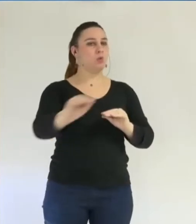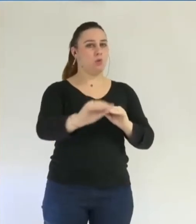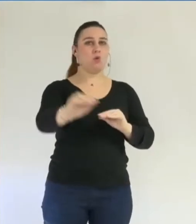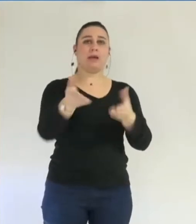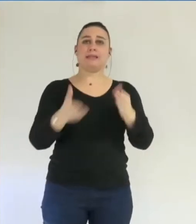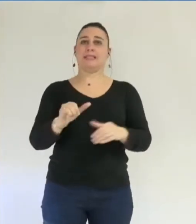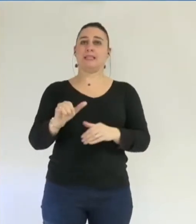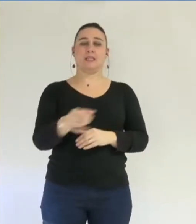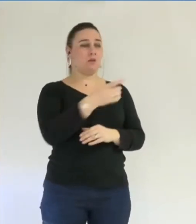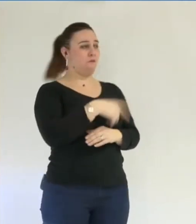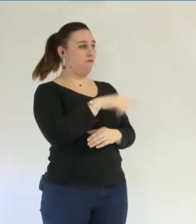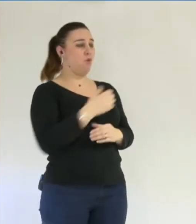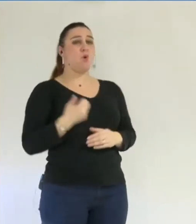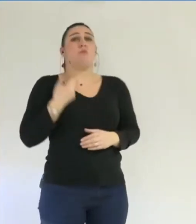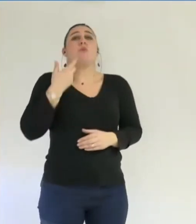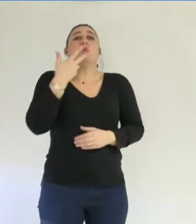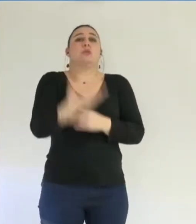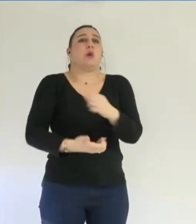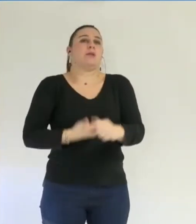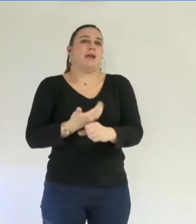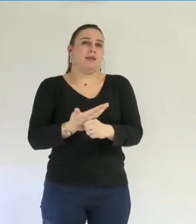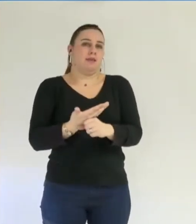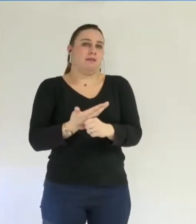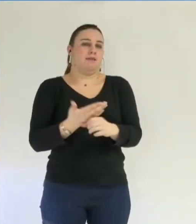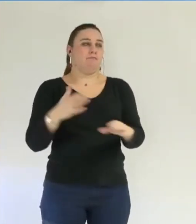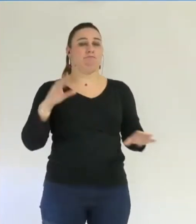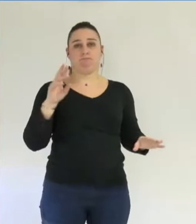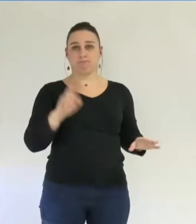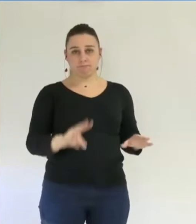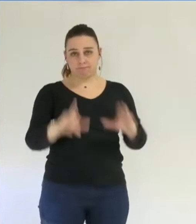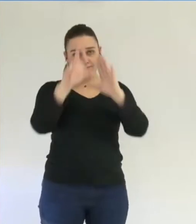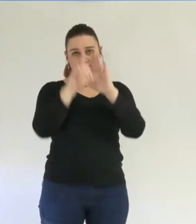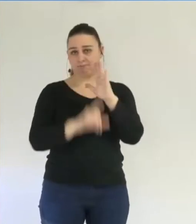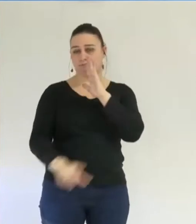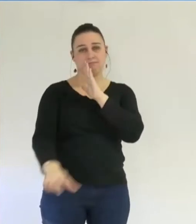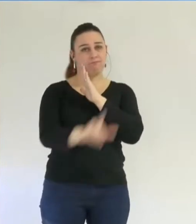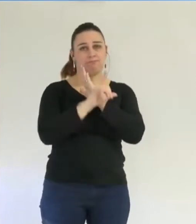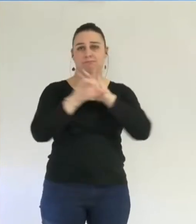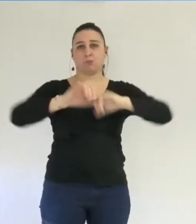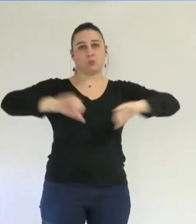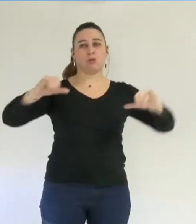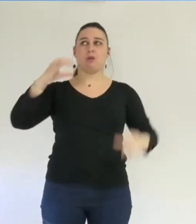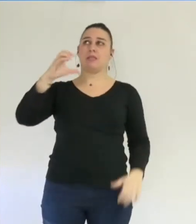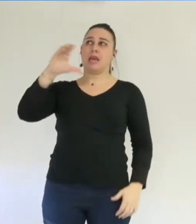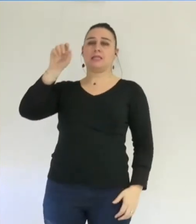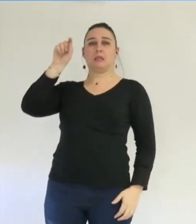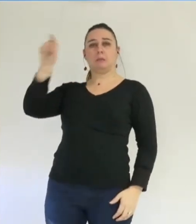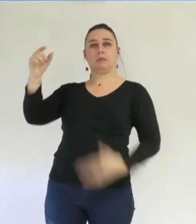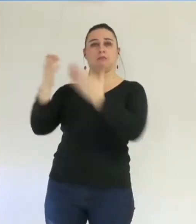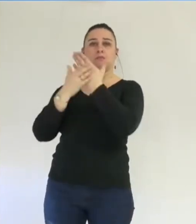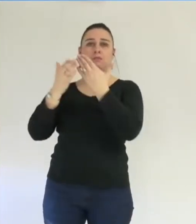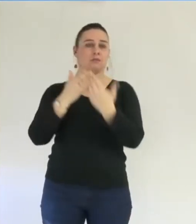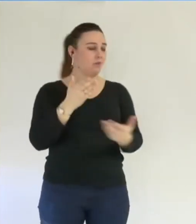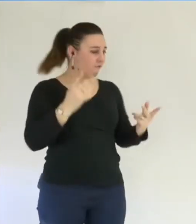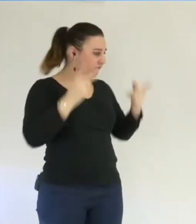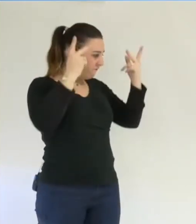sur plusieurs années et est évidemment totalement illégale. La Chambre régionale dit ne peut être absolument pas